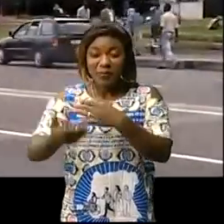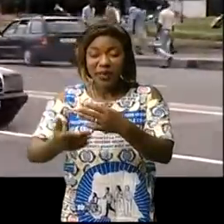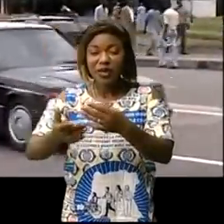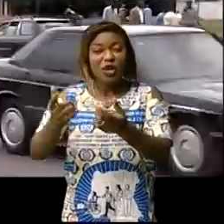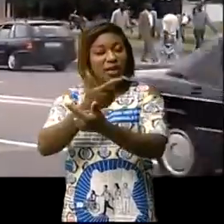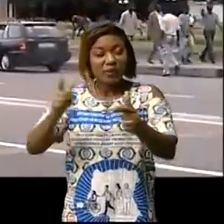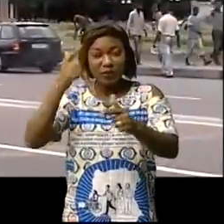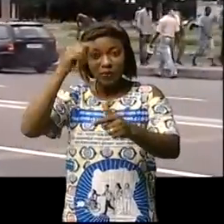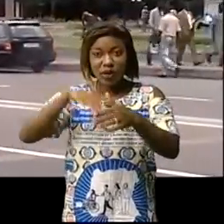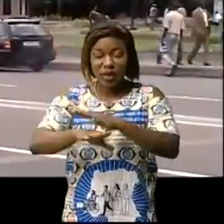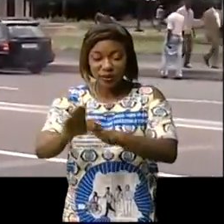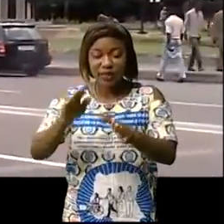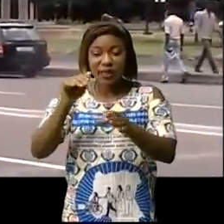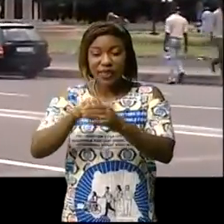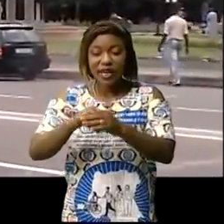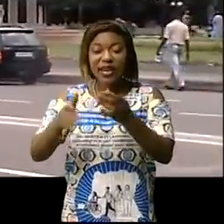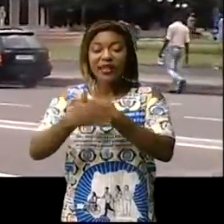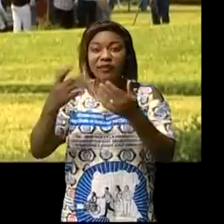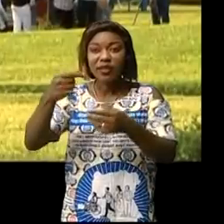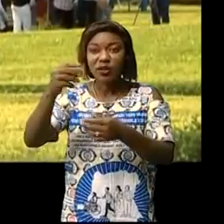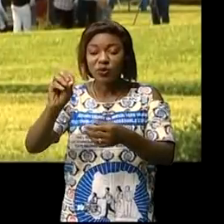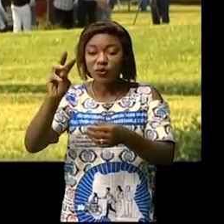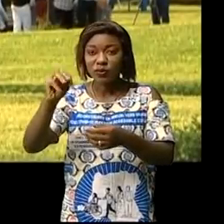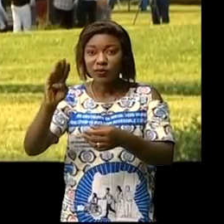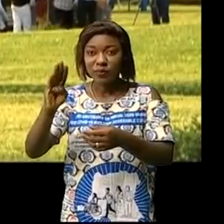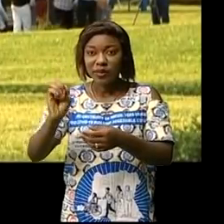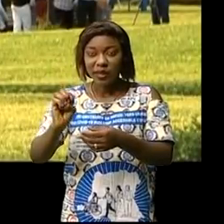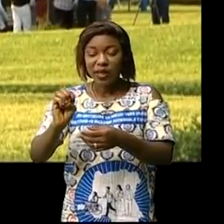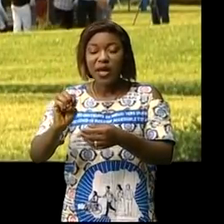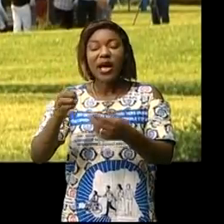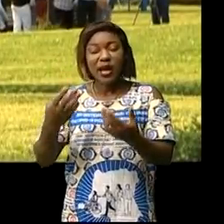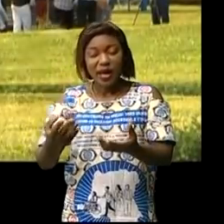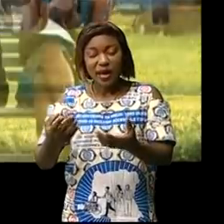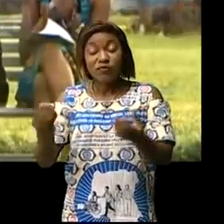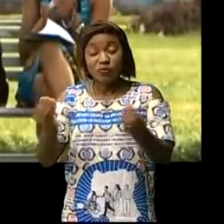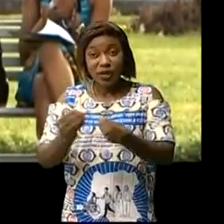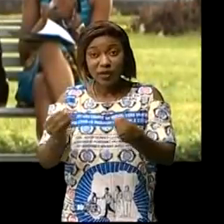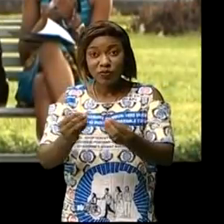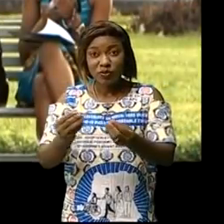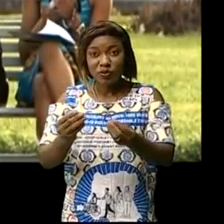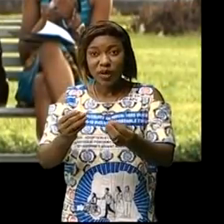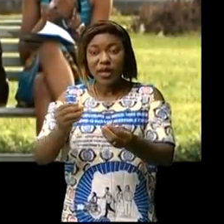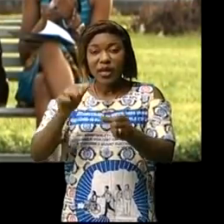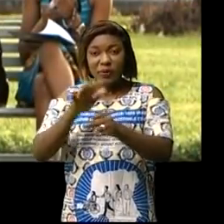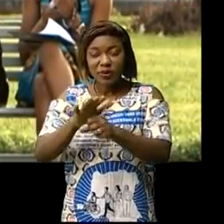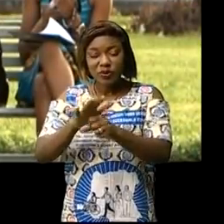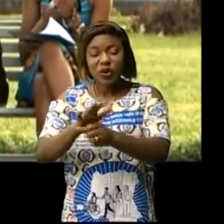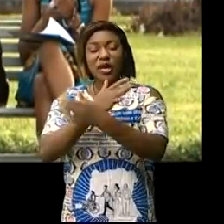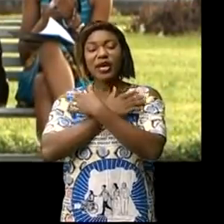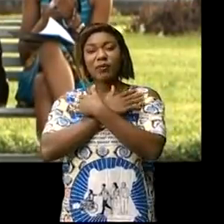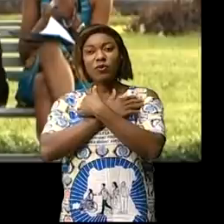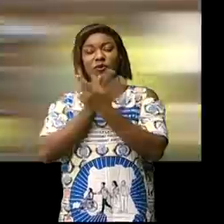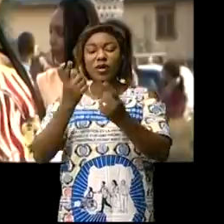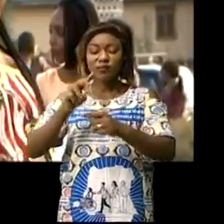inauguration ces sites étaient très fréquentés les cadres des entreprises environnantes y allaient pendant la pause pour se